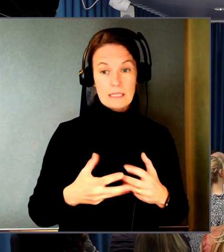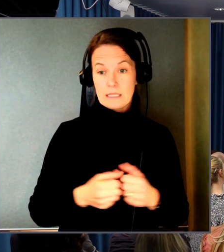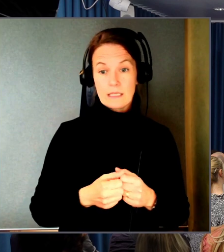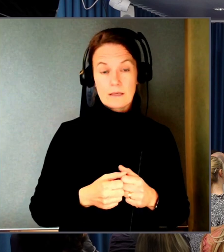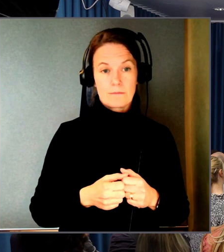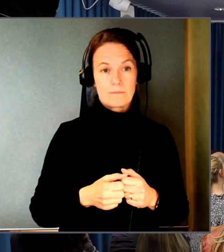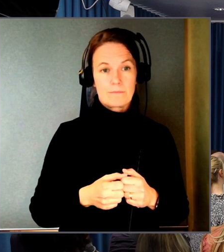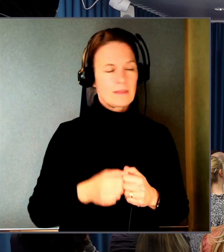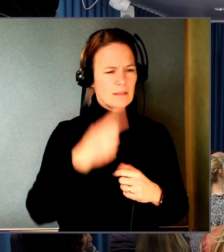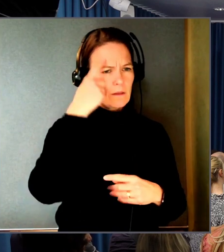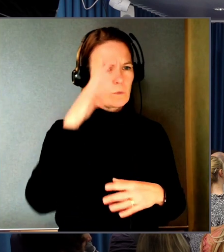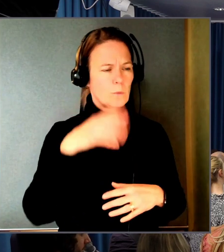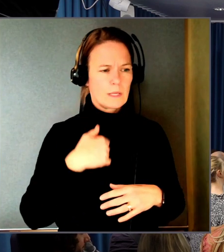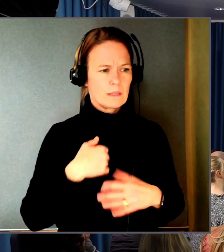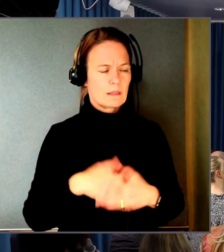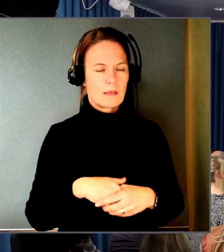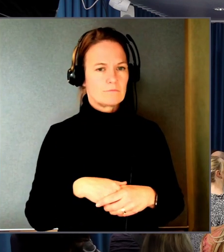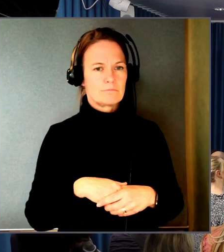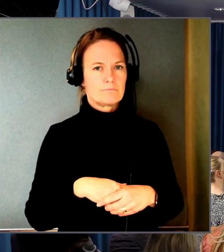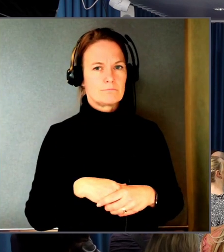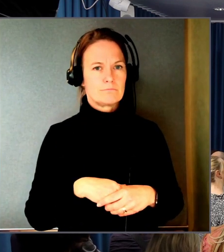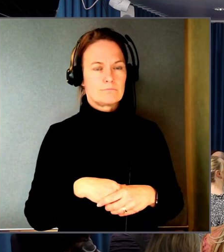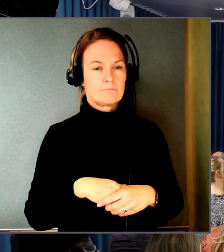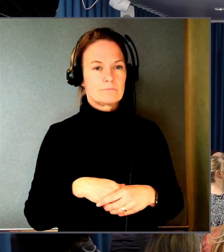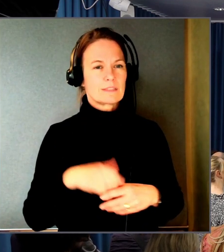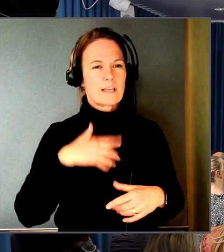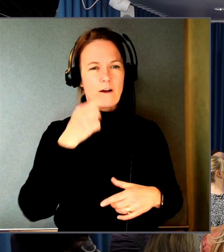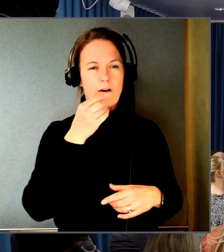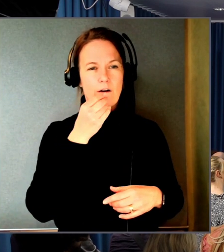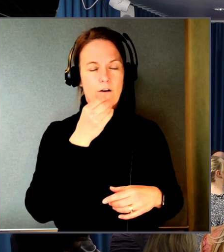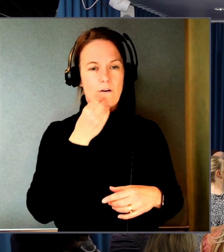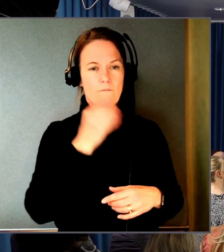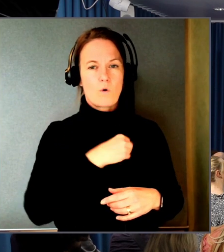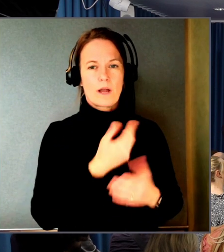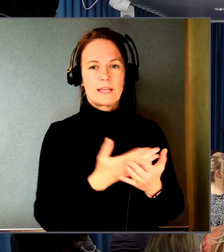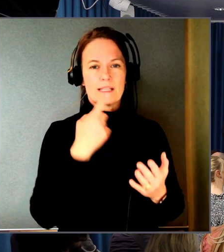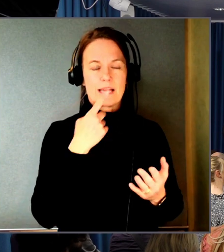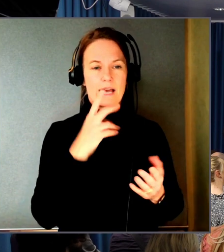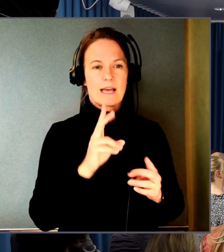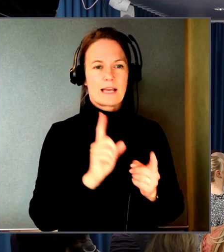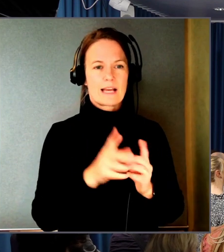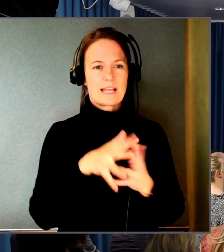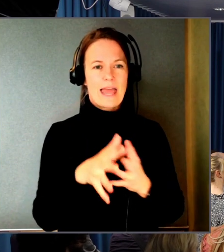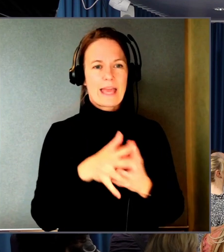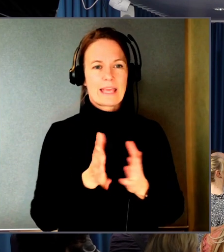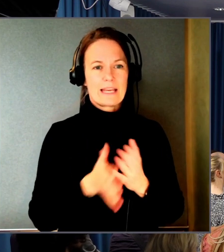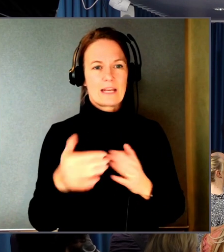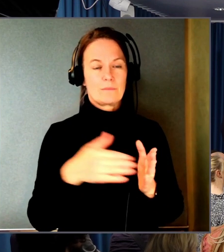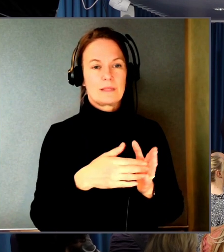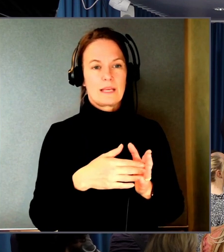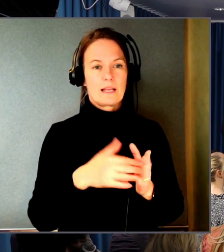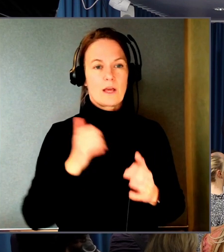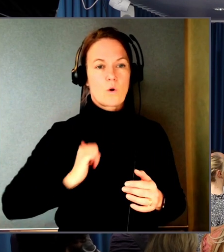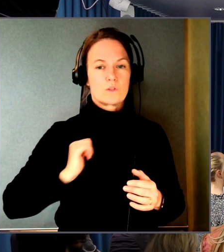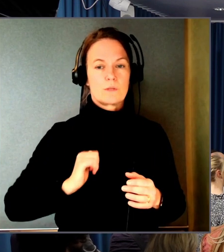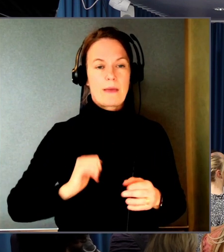Jag tror inte det. Men jag vågar inte säga. Det kanske läcker igenom till konsumentledet någon gång. Men